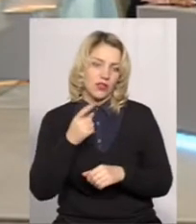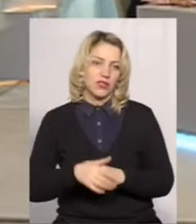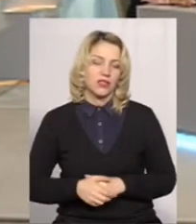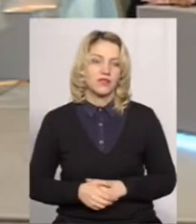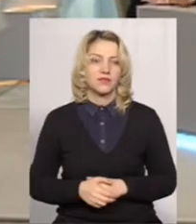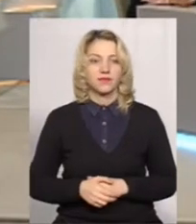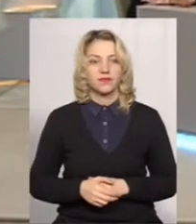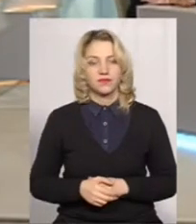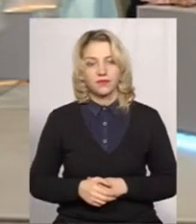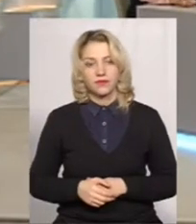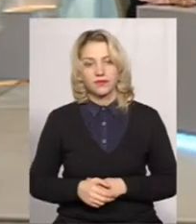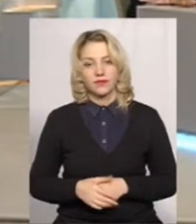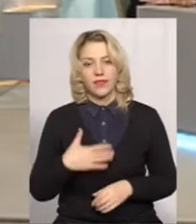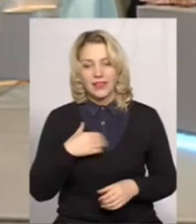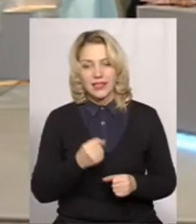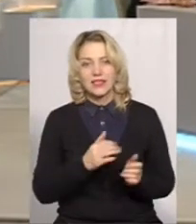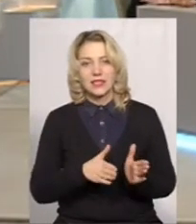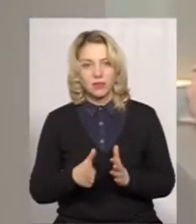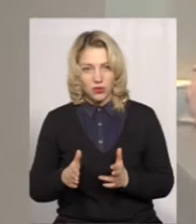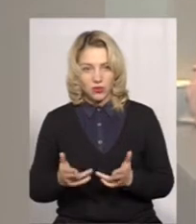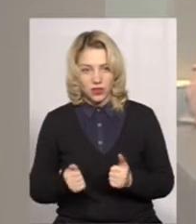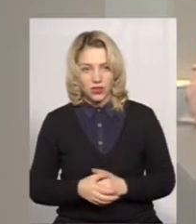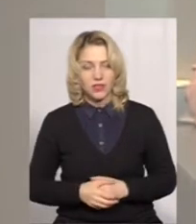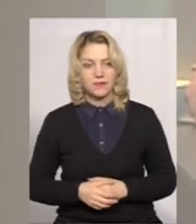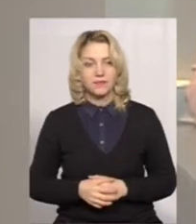Так вони дисциплінують себе, напевно.